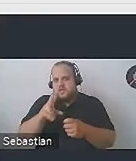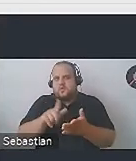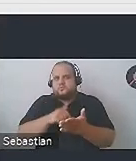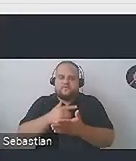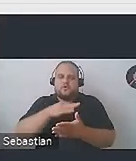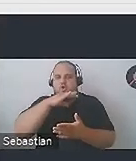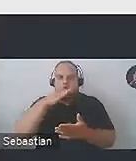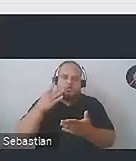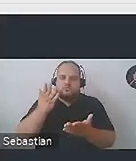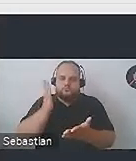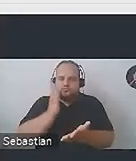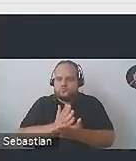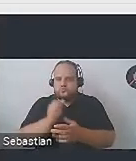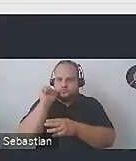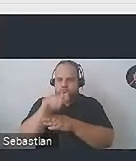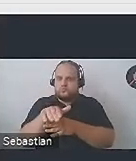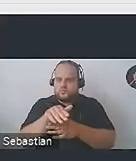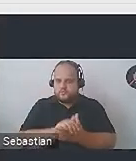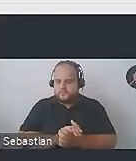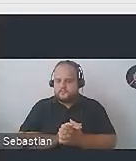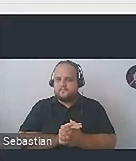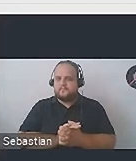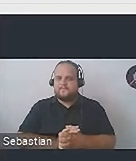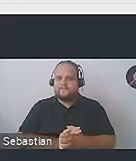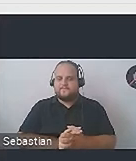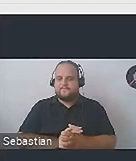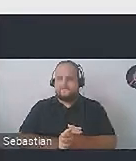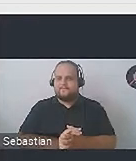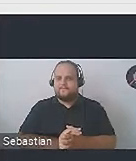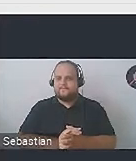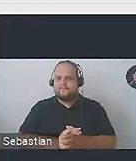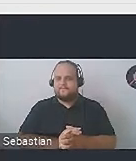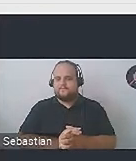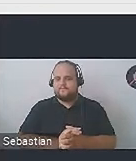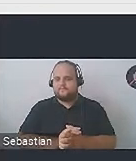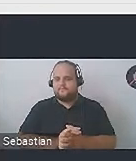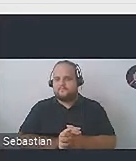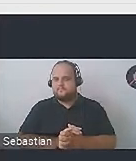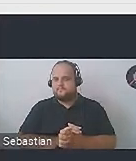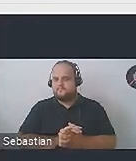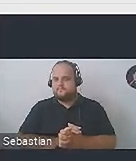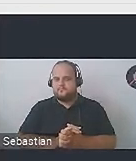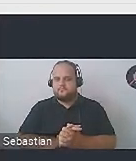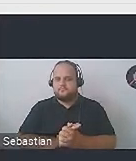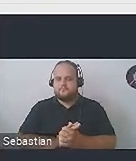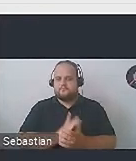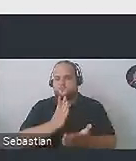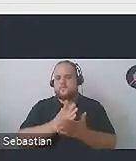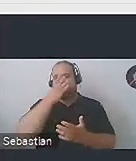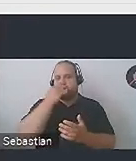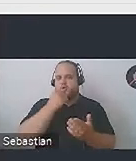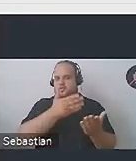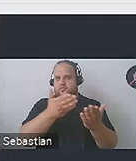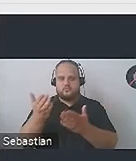kolorków w systemie operacyjnym, tam gdzieś w preferencjach Windowsa, no to jest kwestia wyglądu tylko.